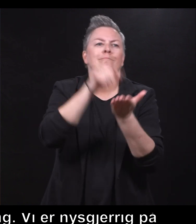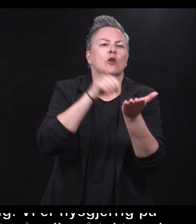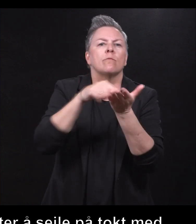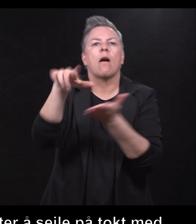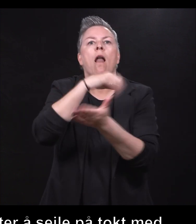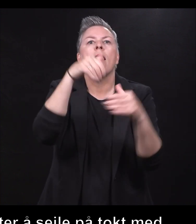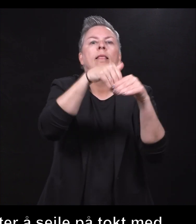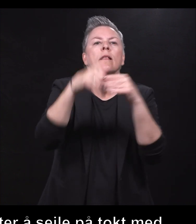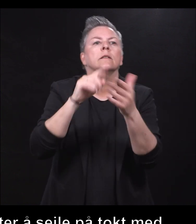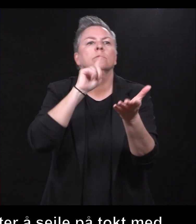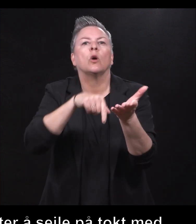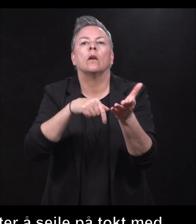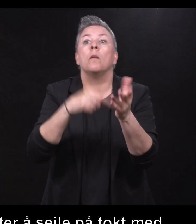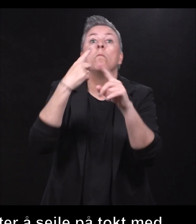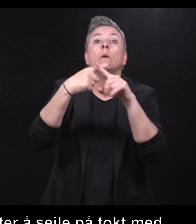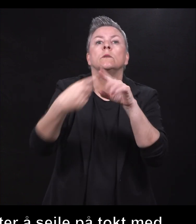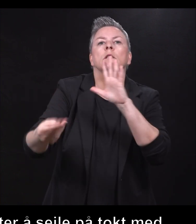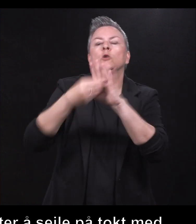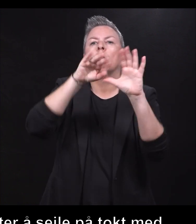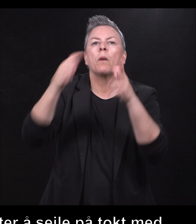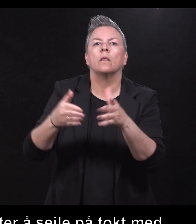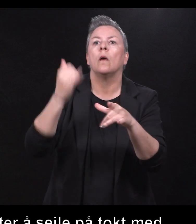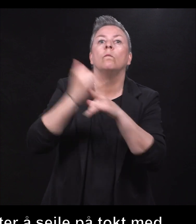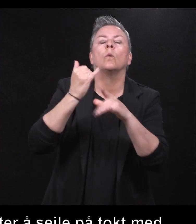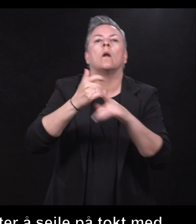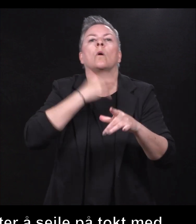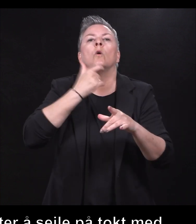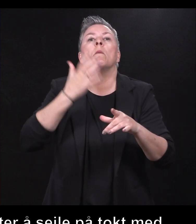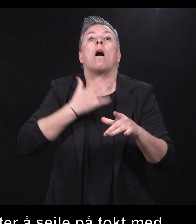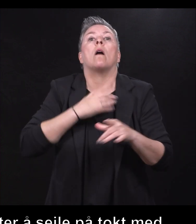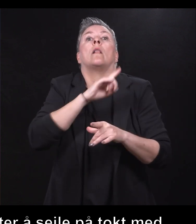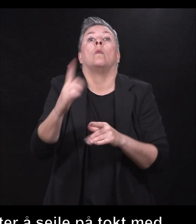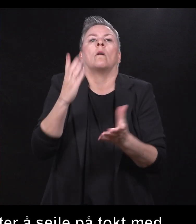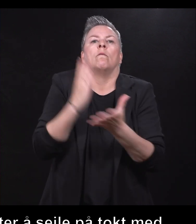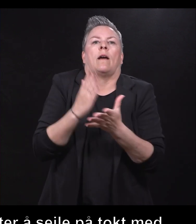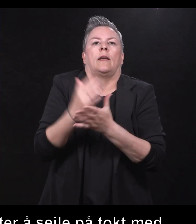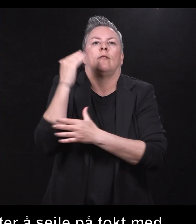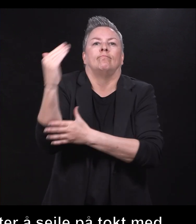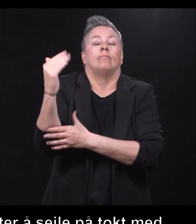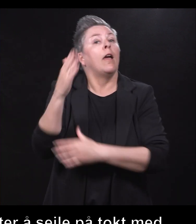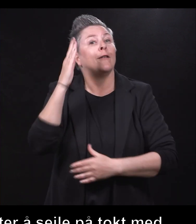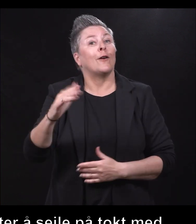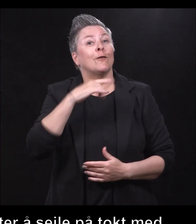deltagerne og støtteapparatet hvordan ungdommene har det nødvendig med ferdig. Takk for det.